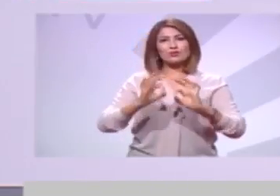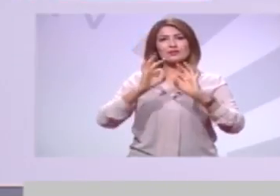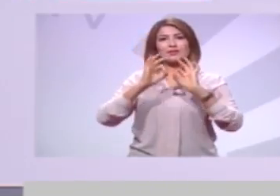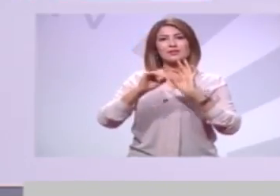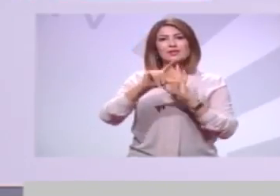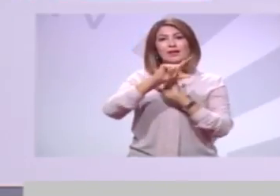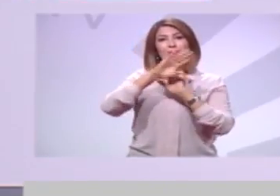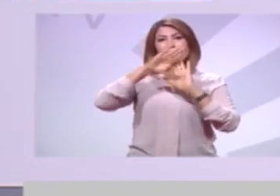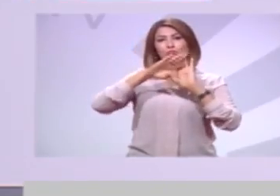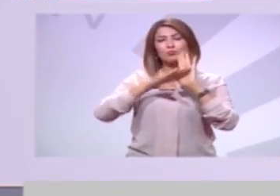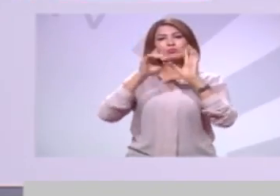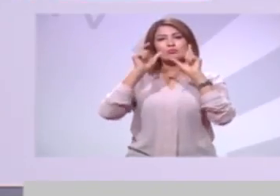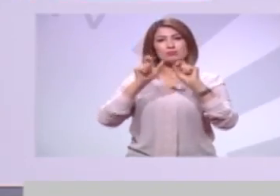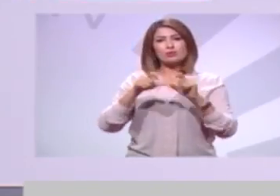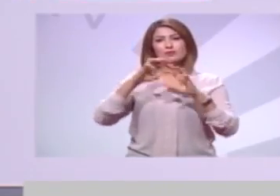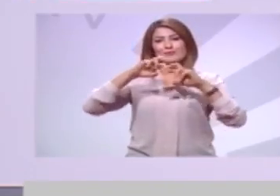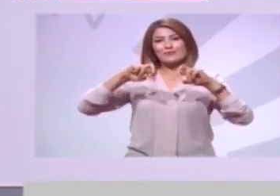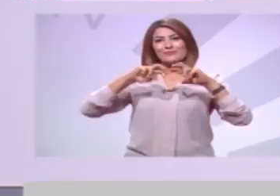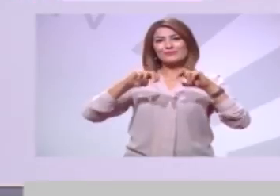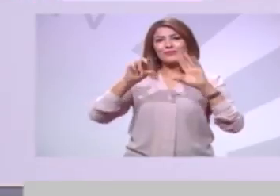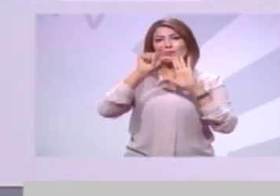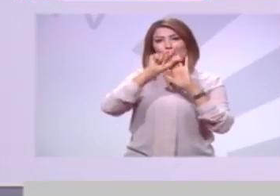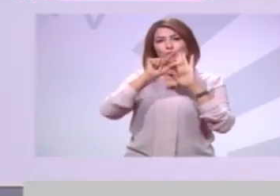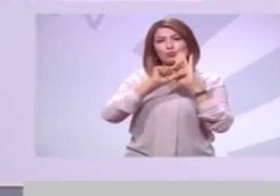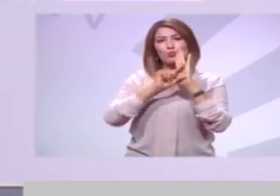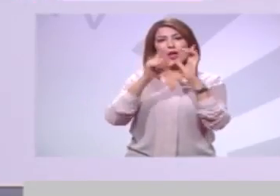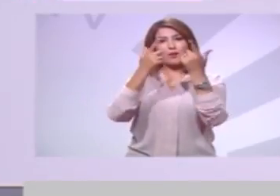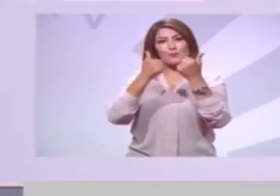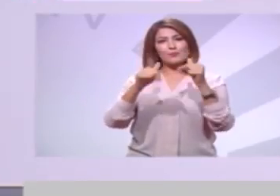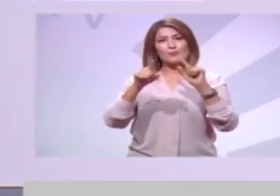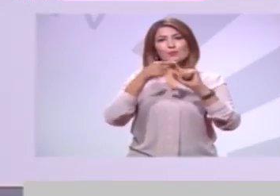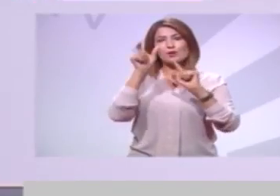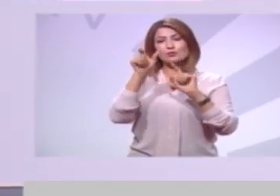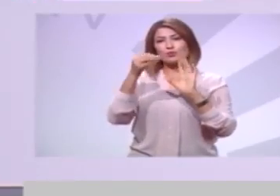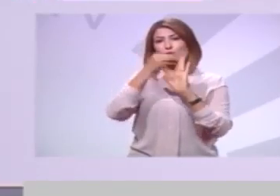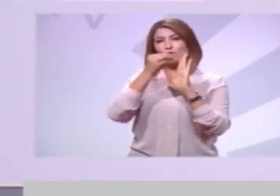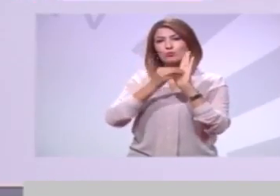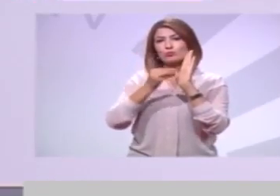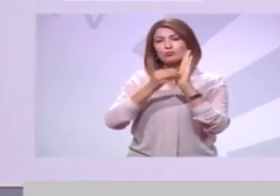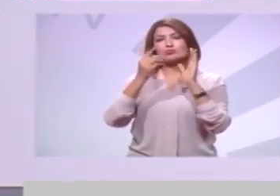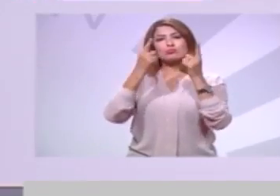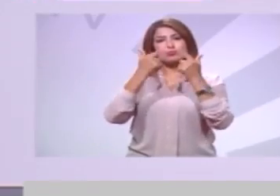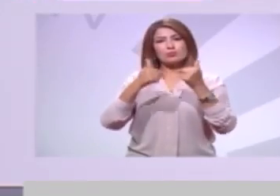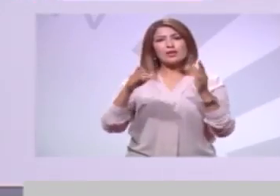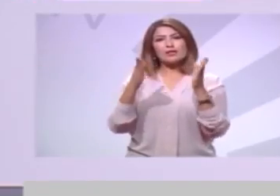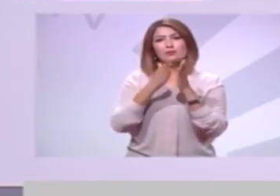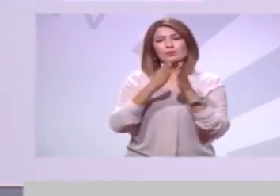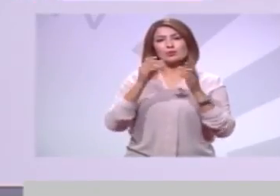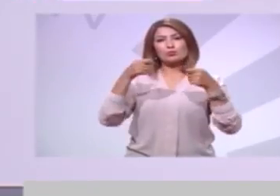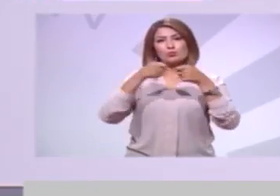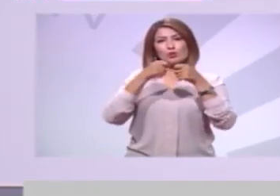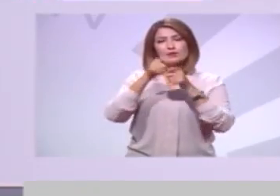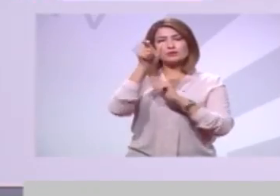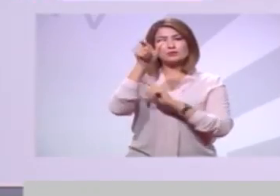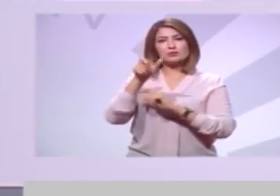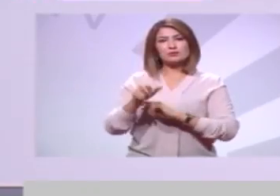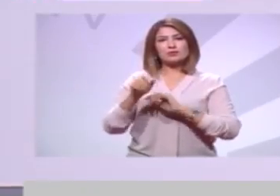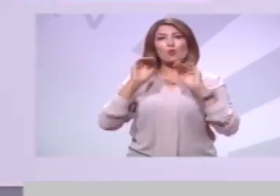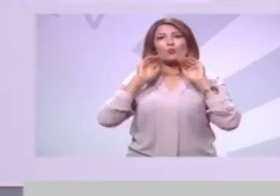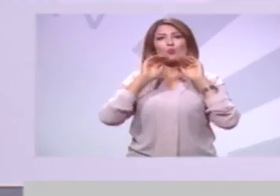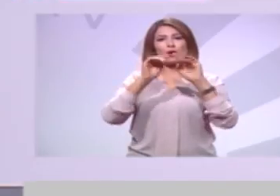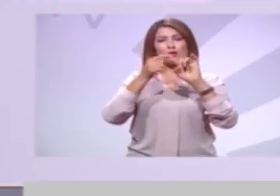يتمحور في جميع النقاط وجميع المشاغل سواء في